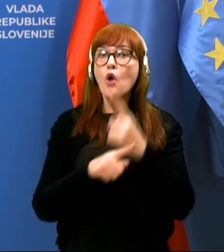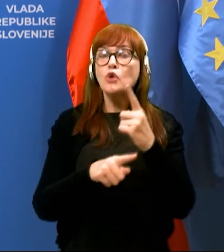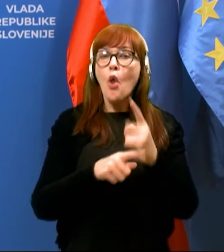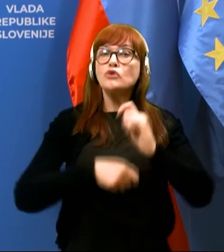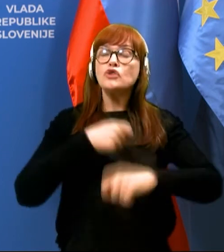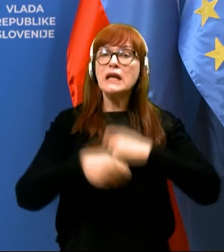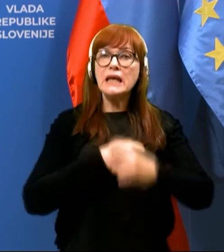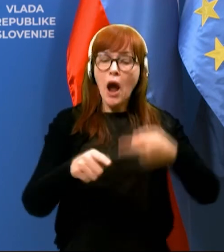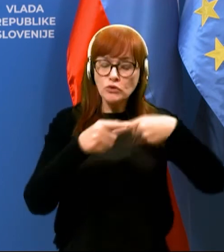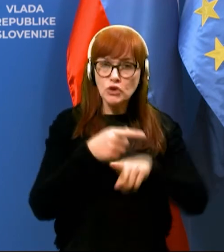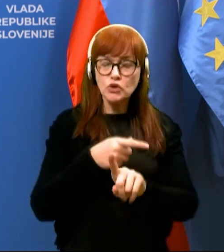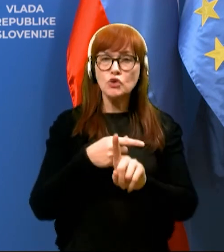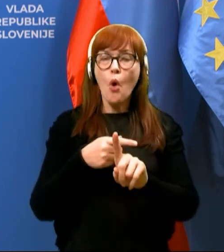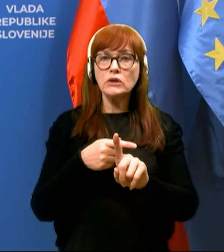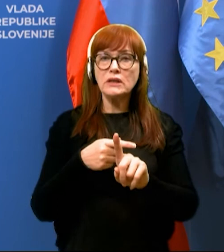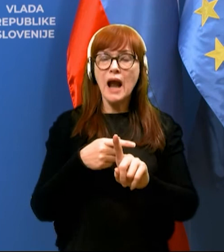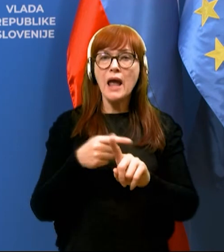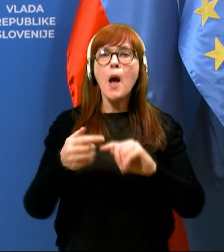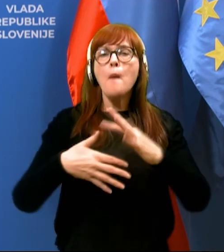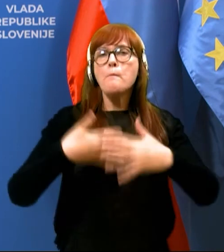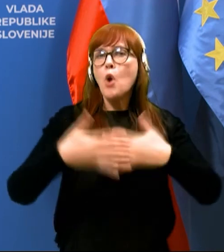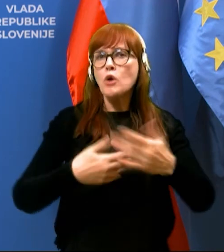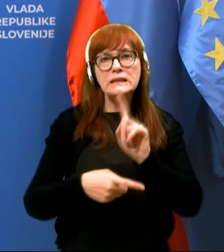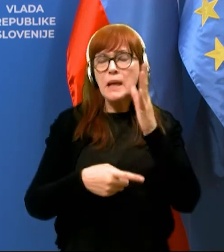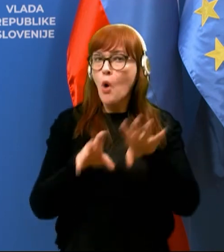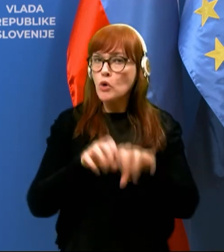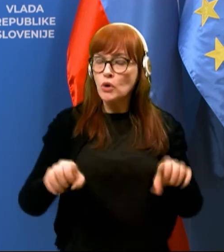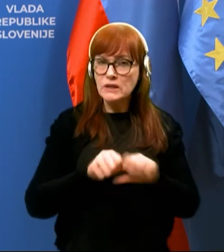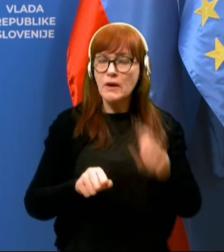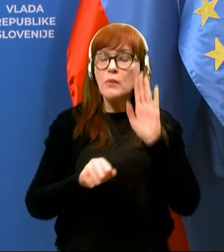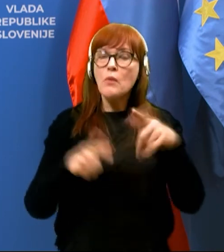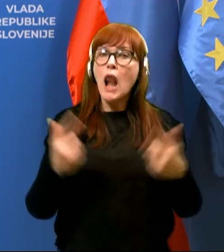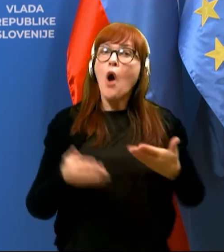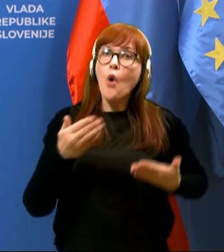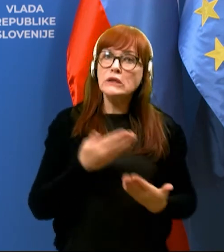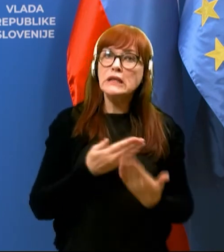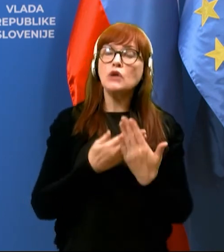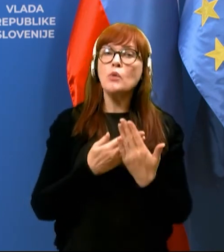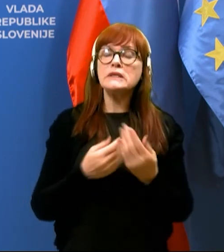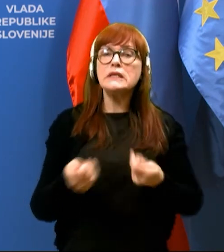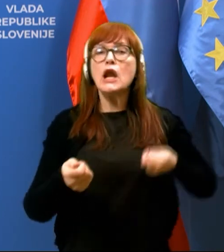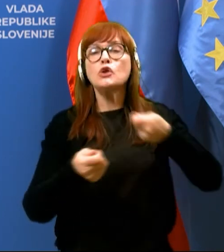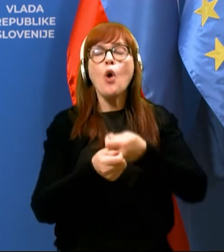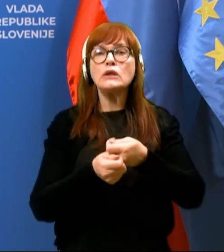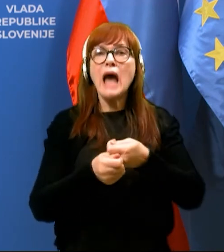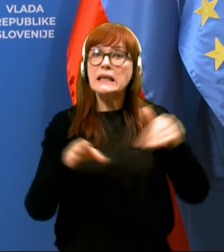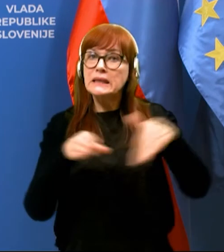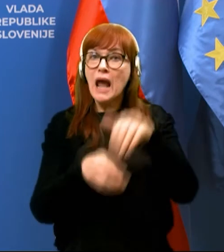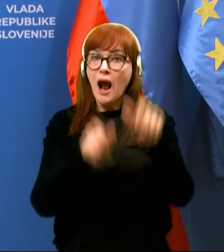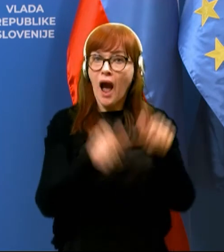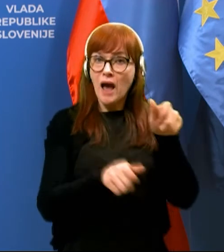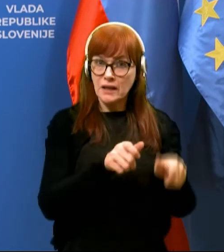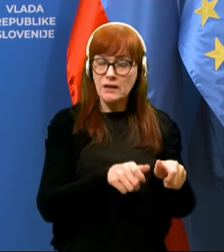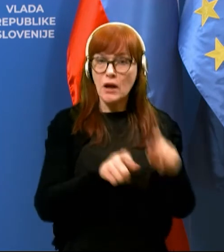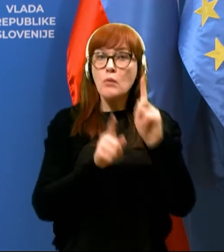dejavnosti znotraj samega procesa ne bodo izvajali, bomo lahko nadomestili, torej z dodatnim kadrom, da bo se